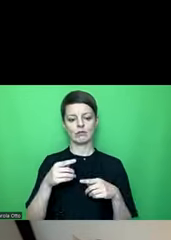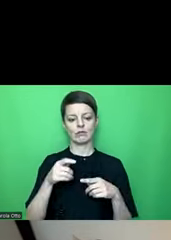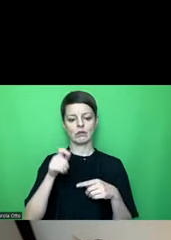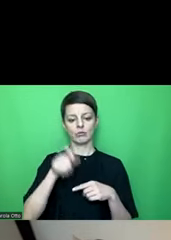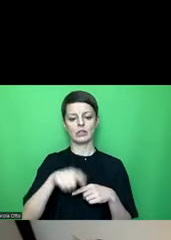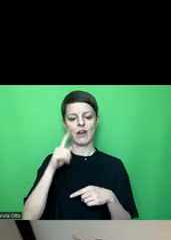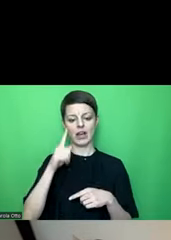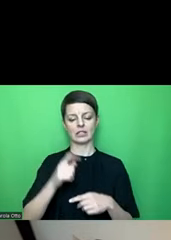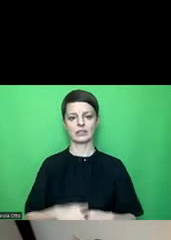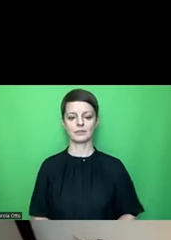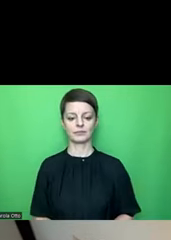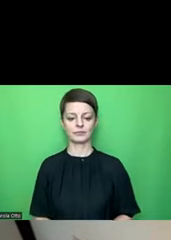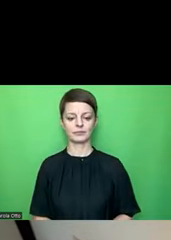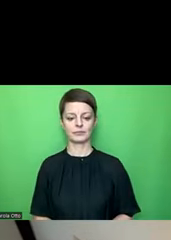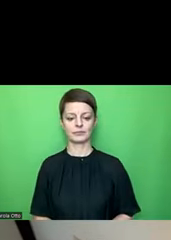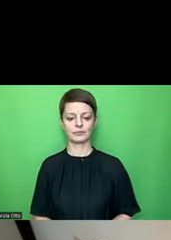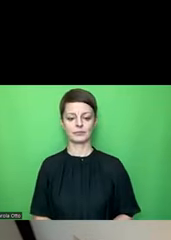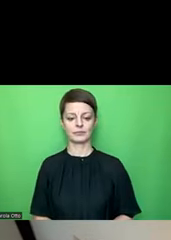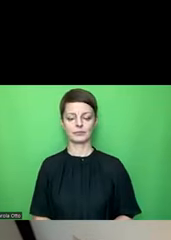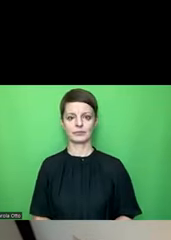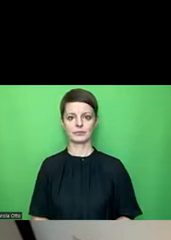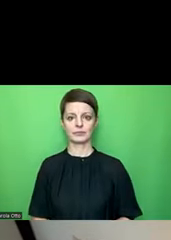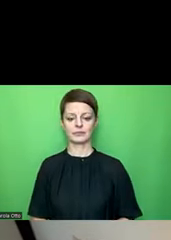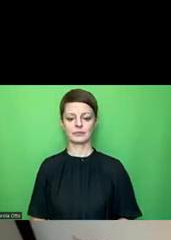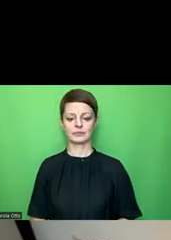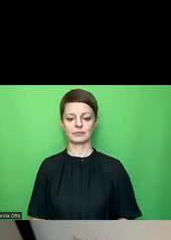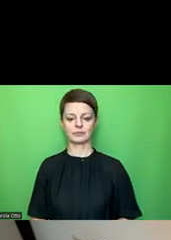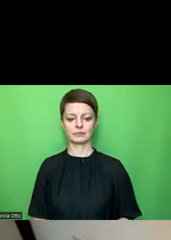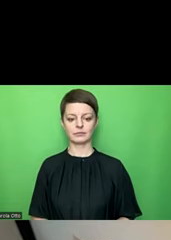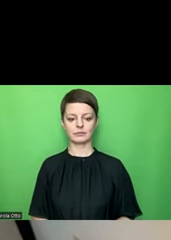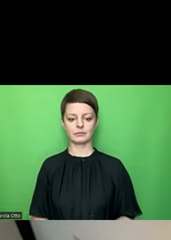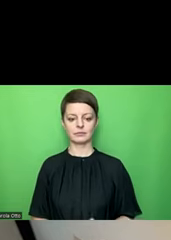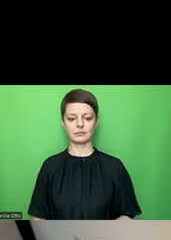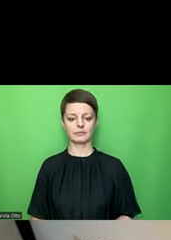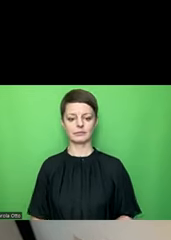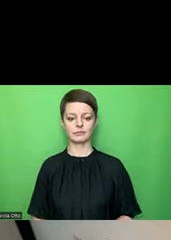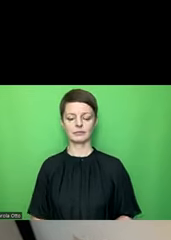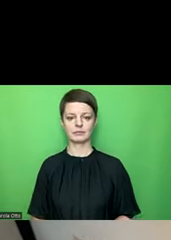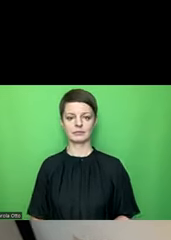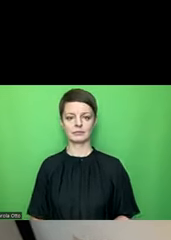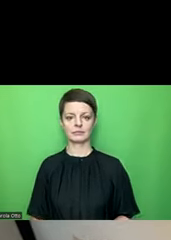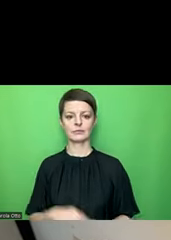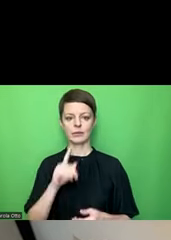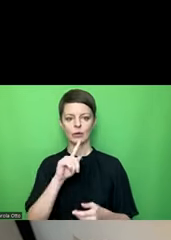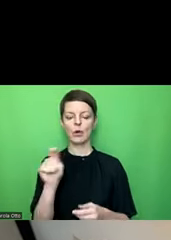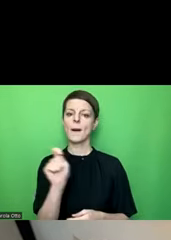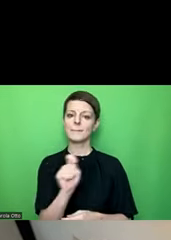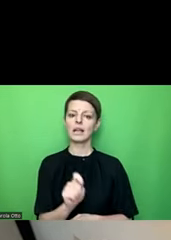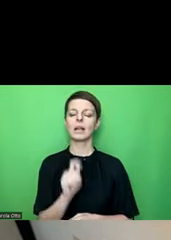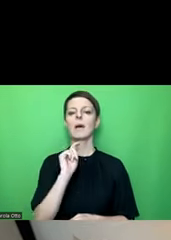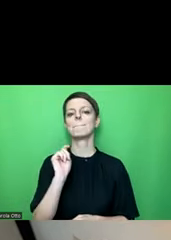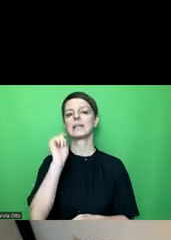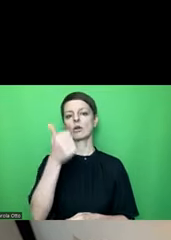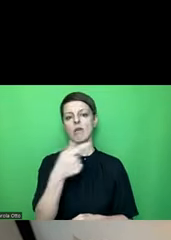Ich werde das gleich noch zeigen, wie man das markiert. Ich wollte nur schauen, dass ich jetzt auch die Besonderheiten alle mal vorweggenommen